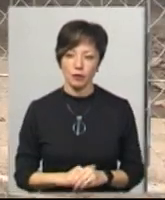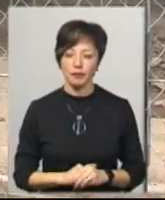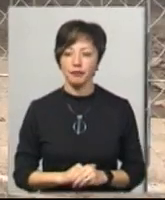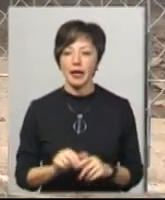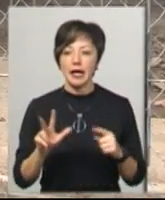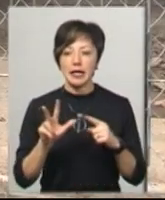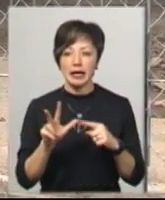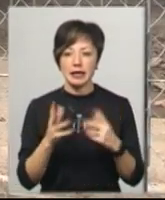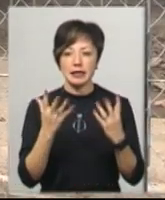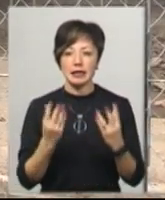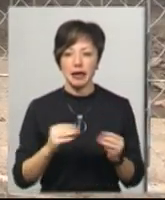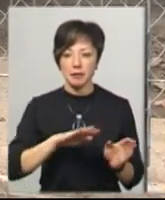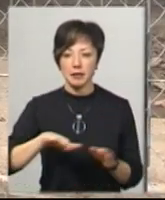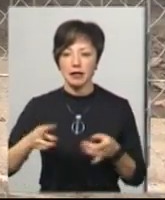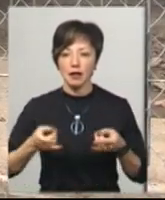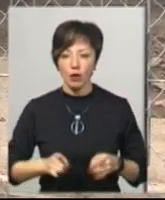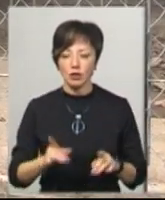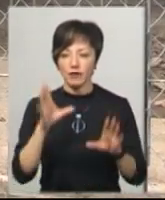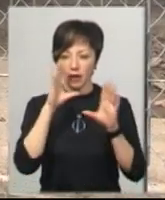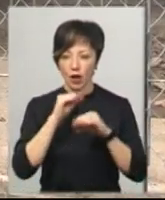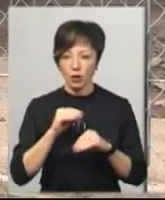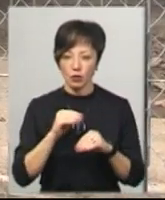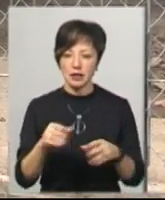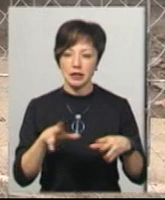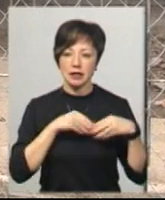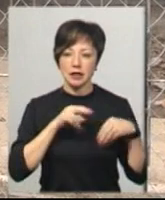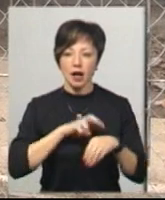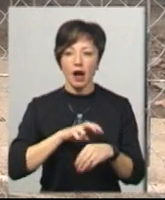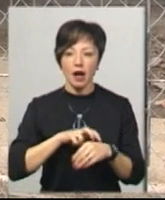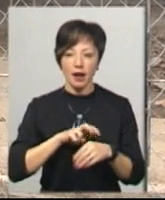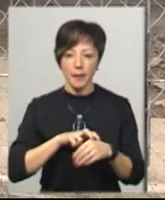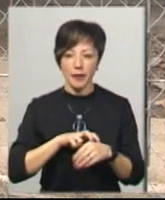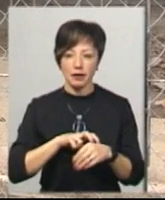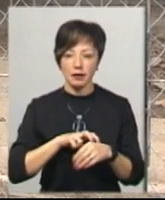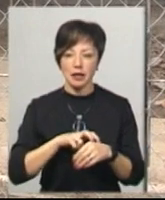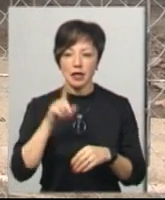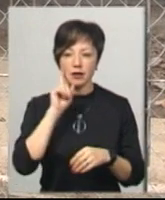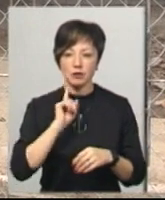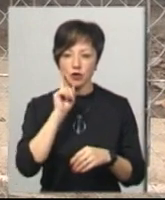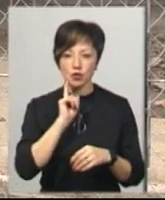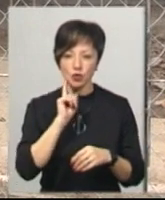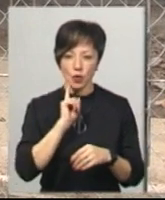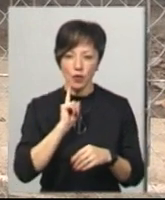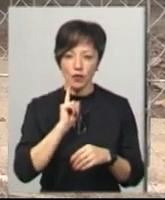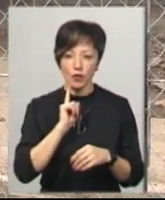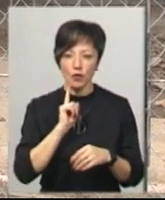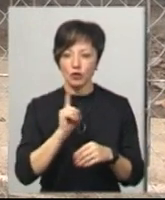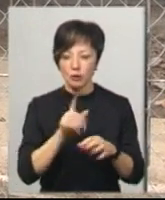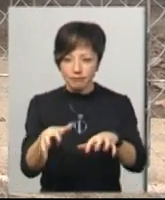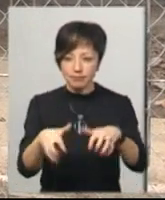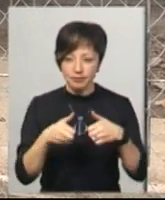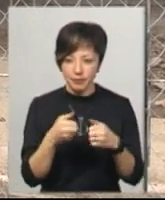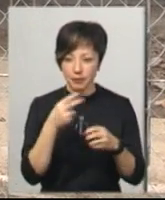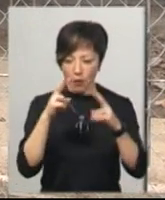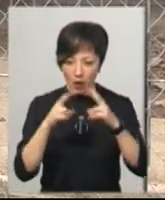третій день після народження нам все-таки вдалося з лікарями, скажімо так, тимчасово відлучити їх до стати, щоб оглянути і